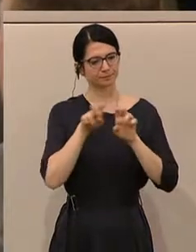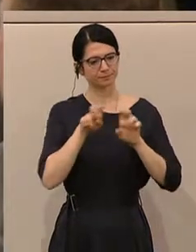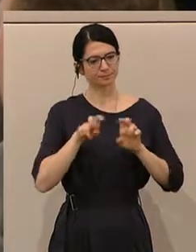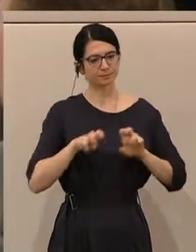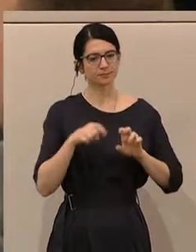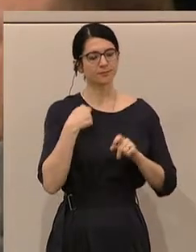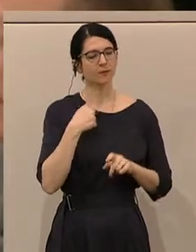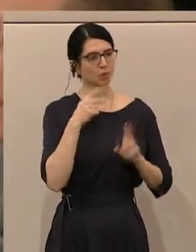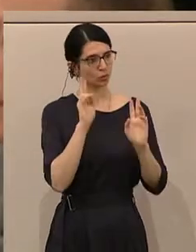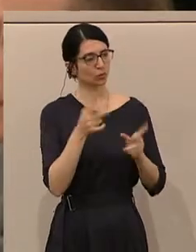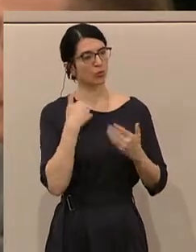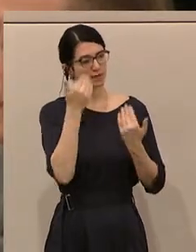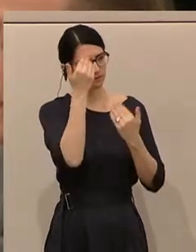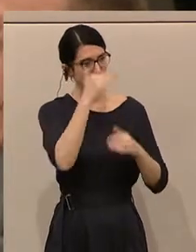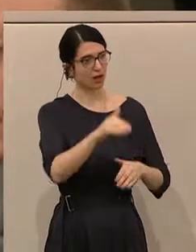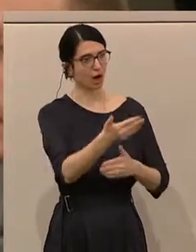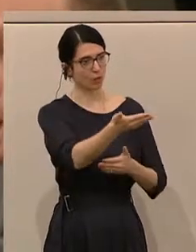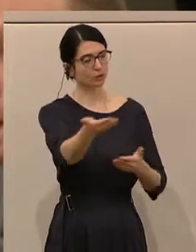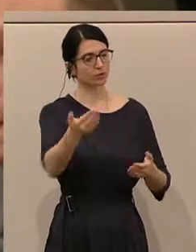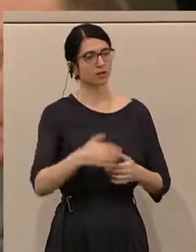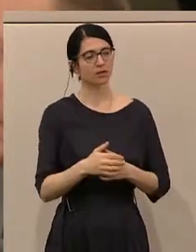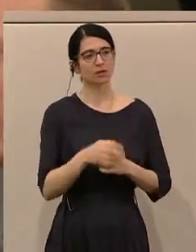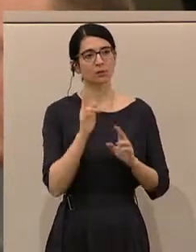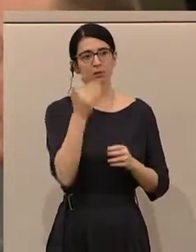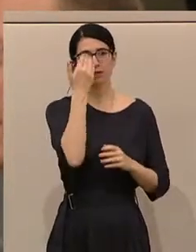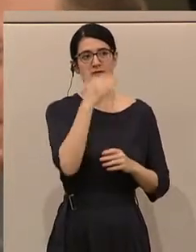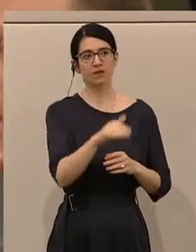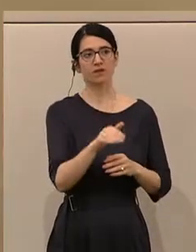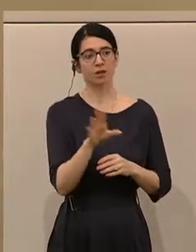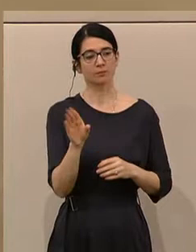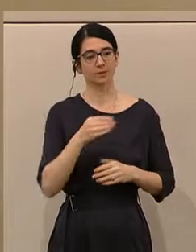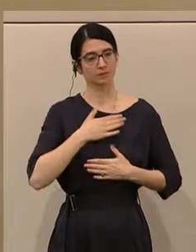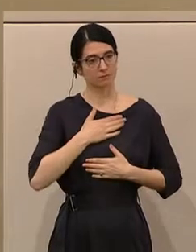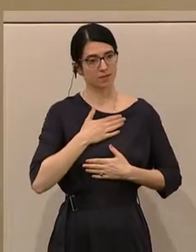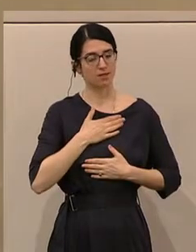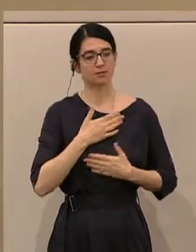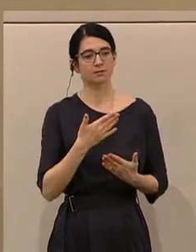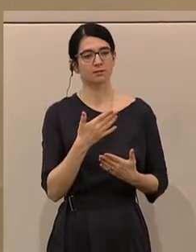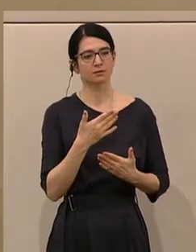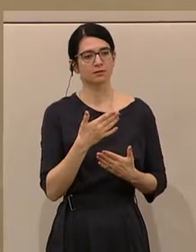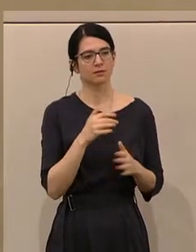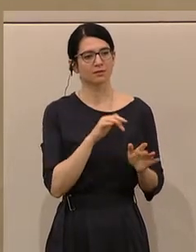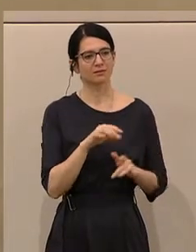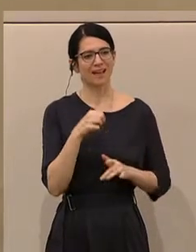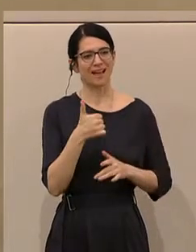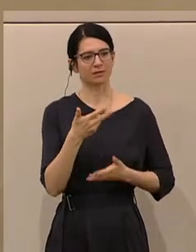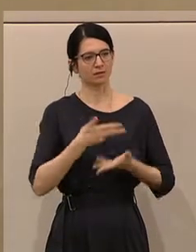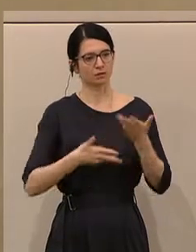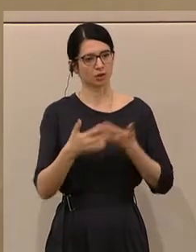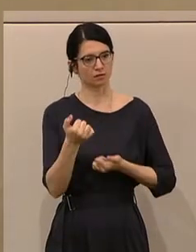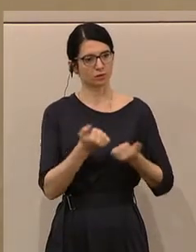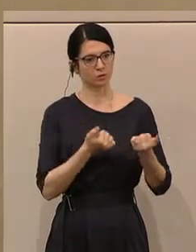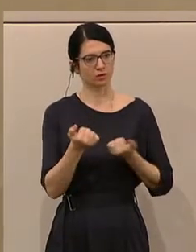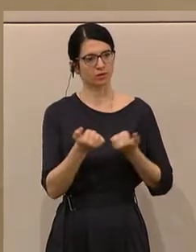kannst dich darauf verlassen, du kannst dich darauf verlassen, dass mit mir eine Wirtschaftspolitik